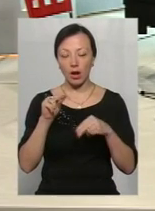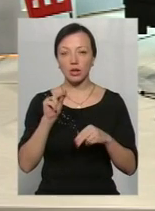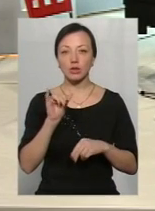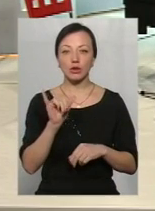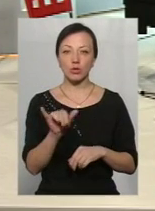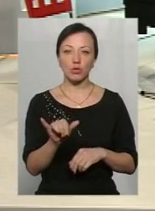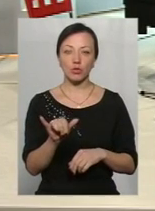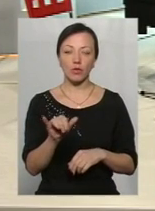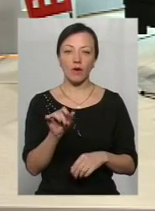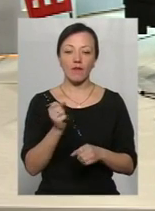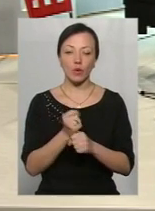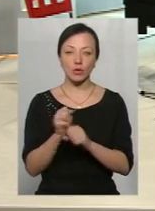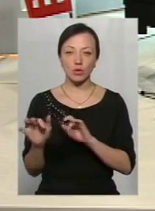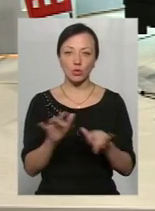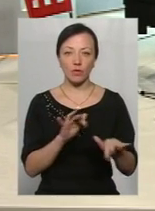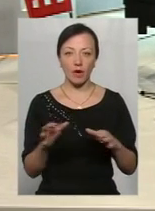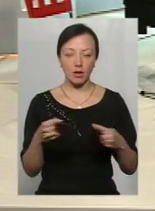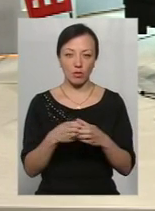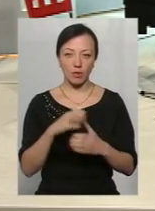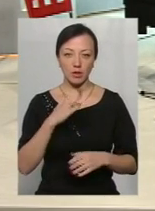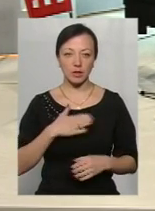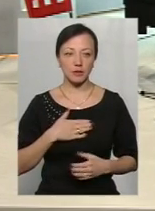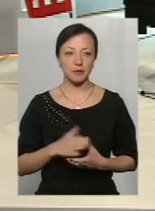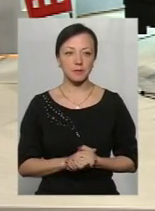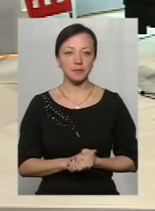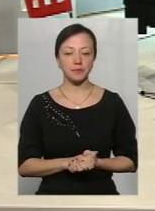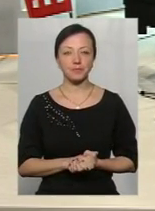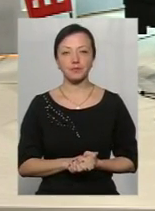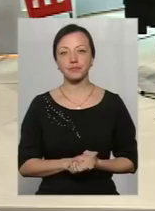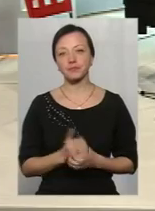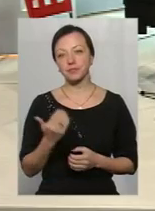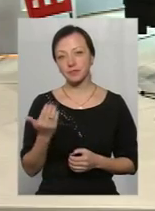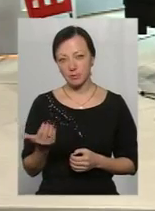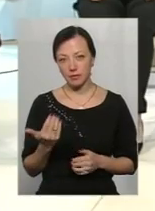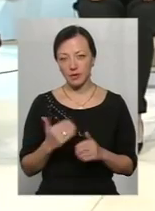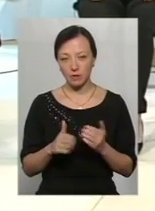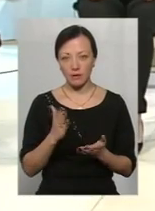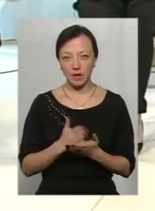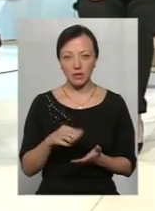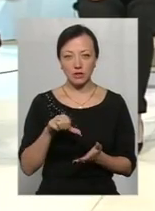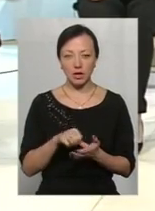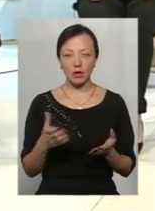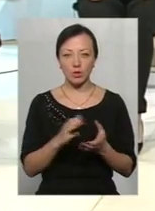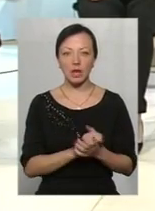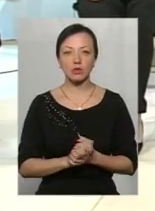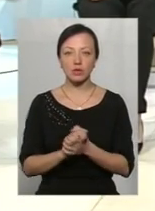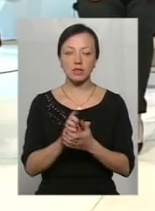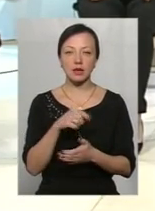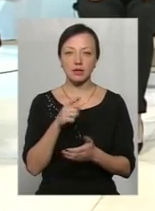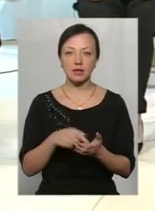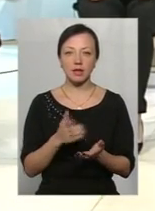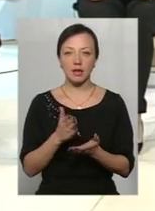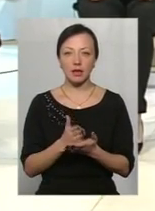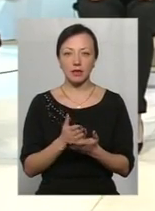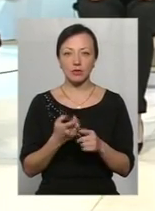функціонуванні нашої громади. Дякую, пані Верліна. Пане Ігор, ви вже являєтесь членом якоїсь асоціації. У вас є якісь